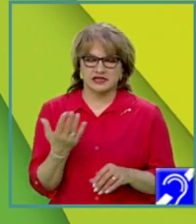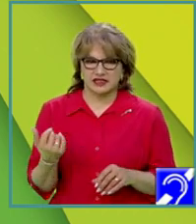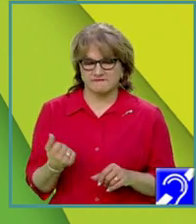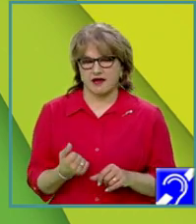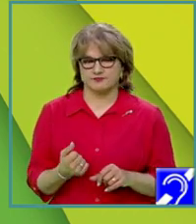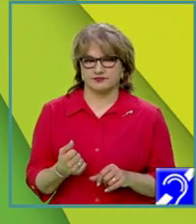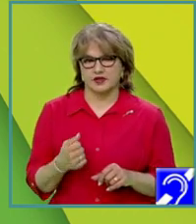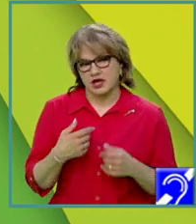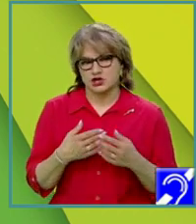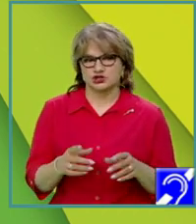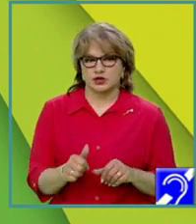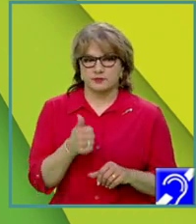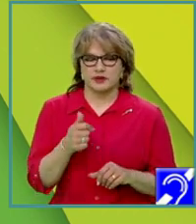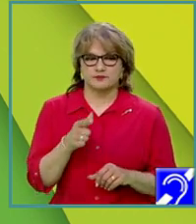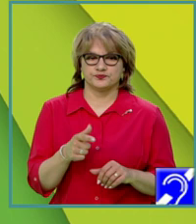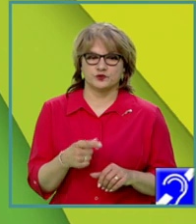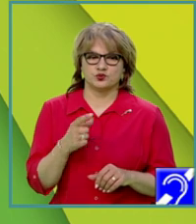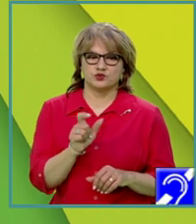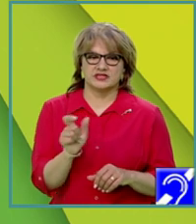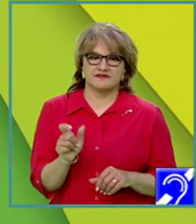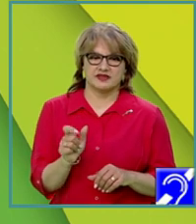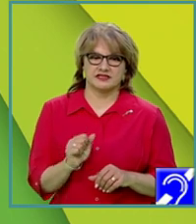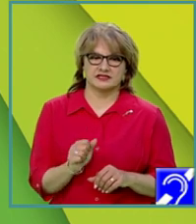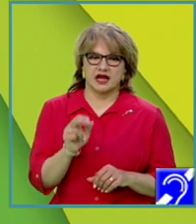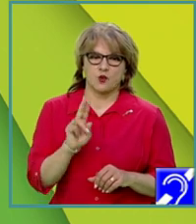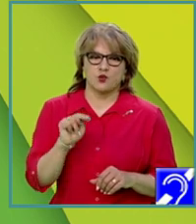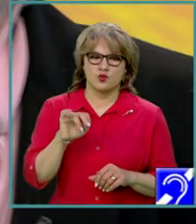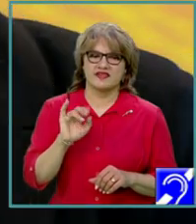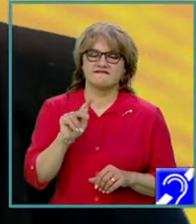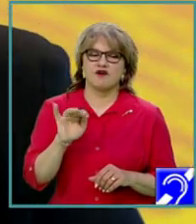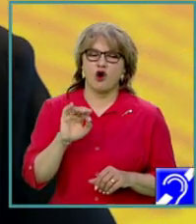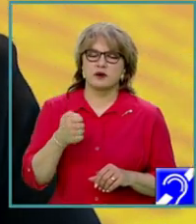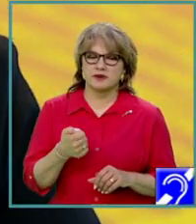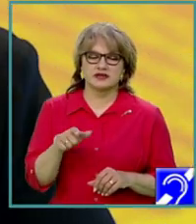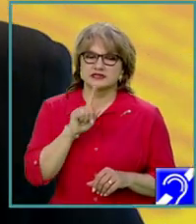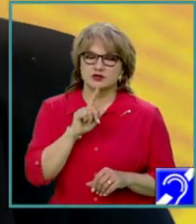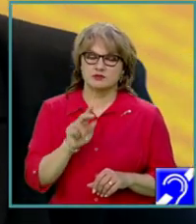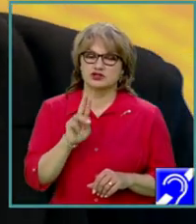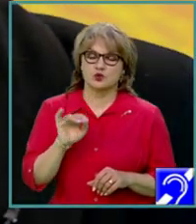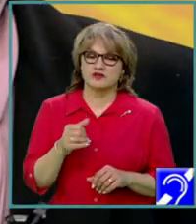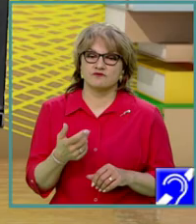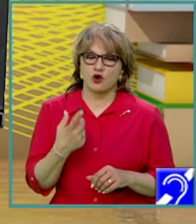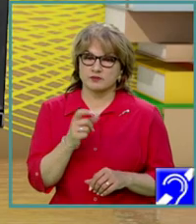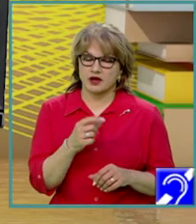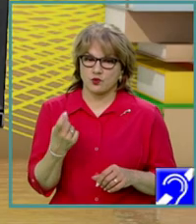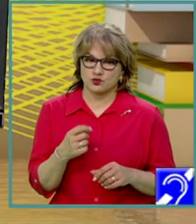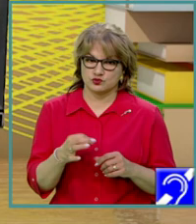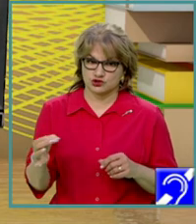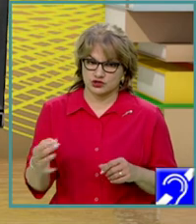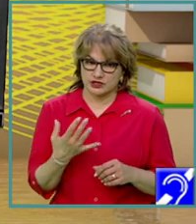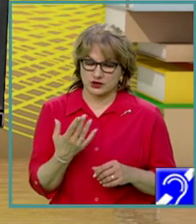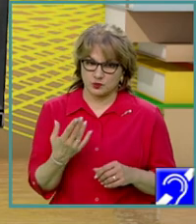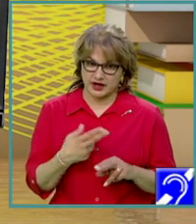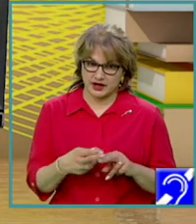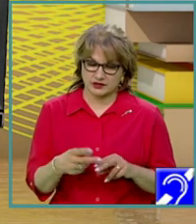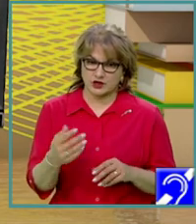ele. Voi începe cu secvența uniformă. Se numește secvența uniformă a unui șir de numere naturale,